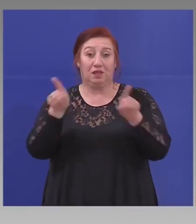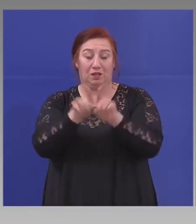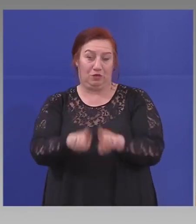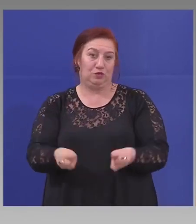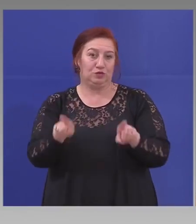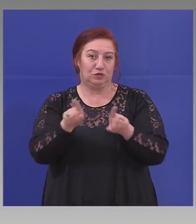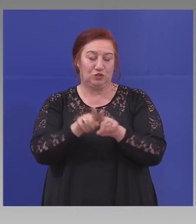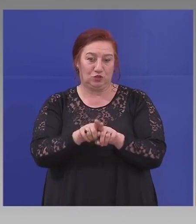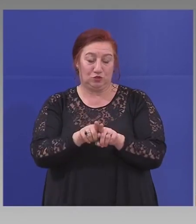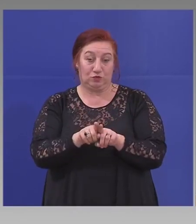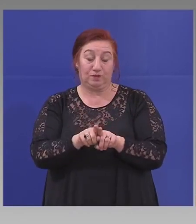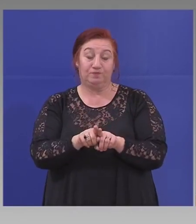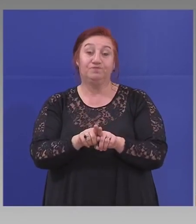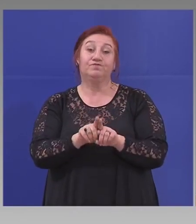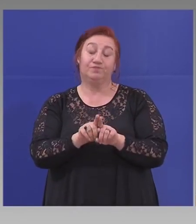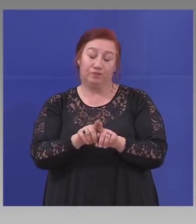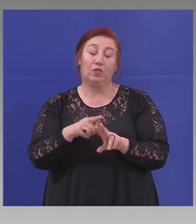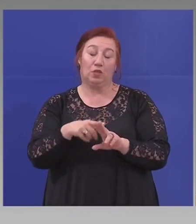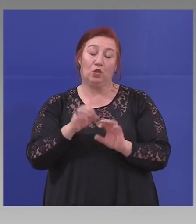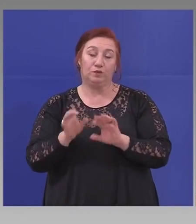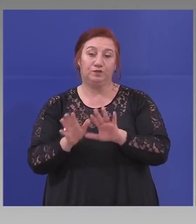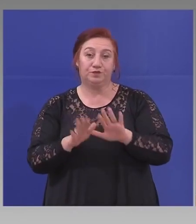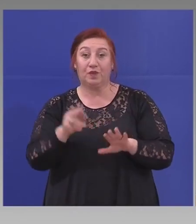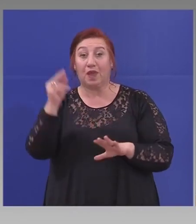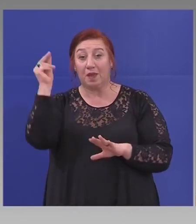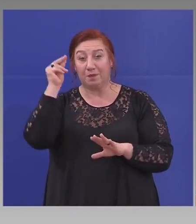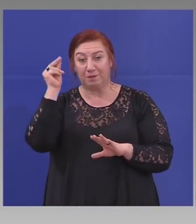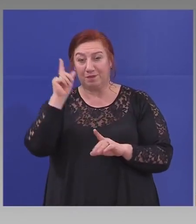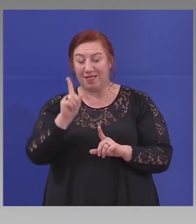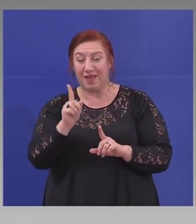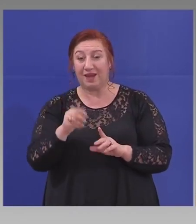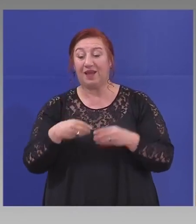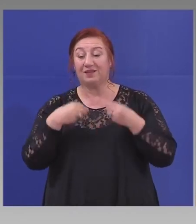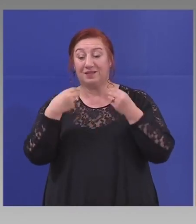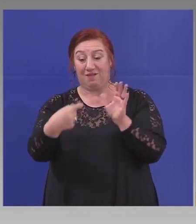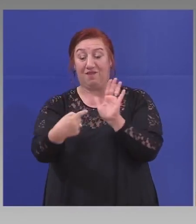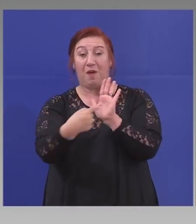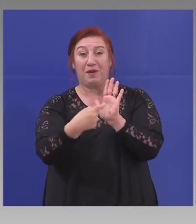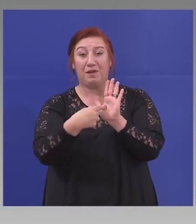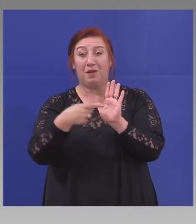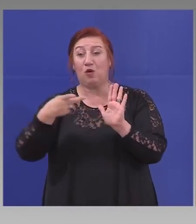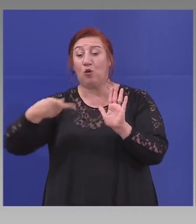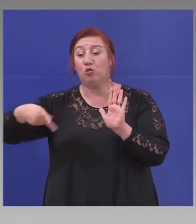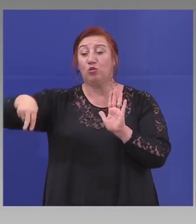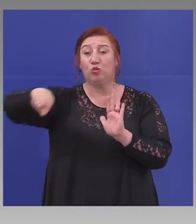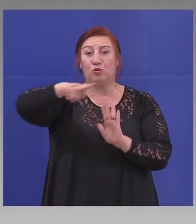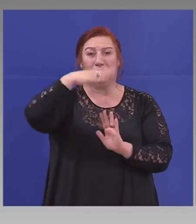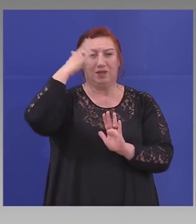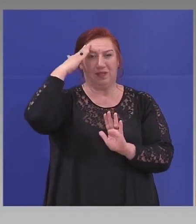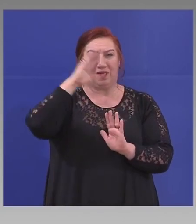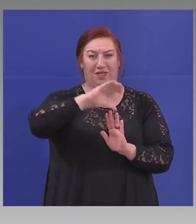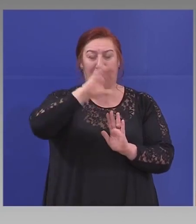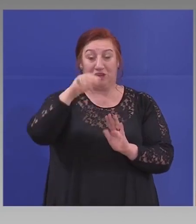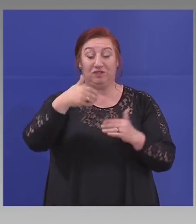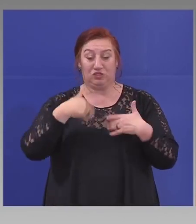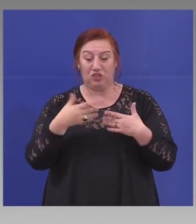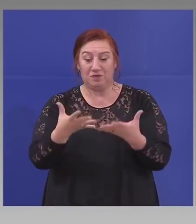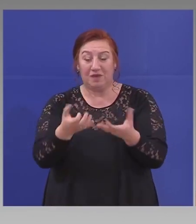Повтарям, България се дава за пример от всички за навремените, бързи и правилни мерки.